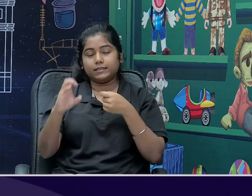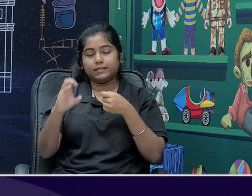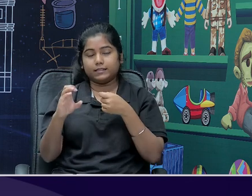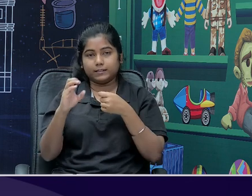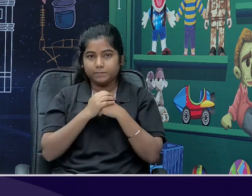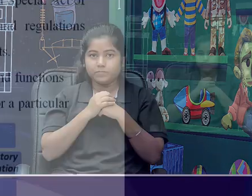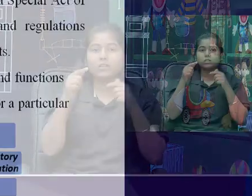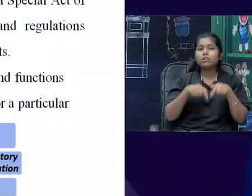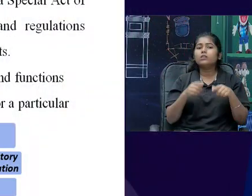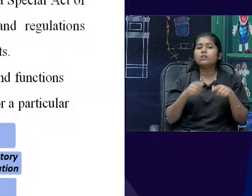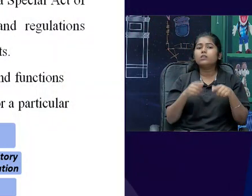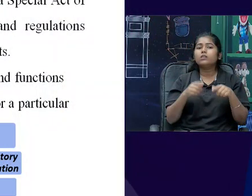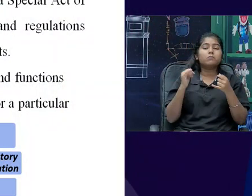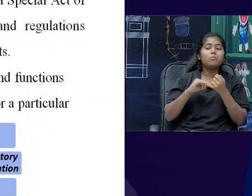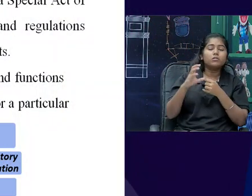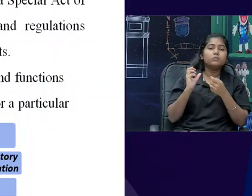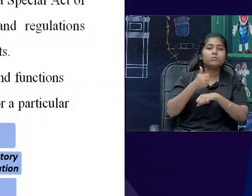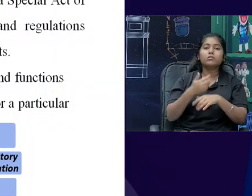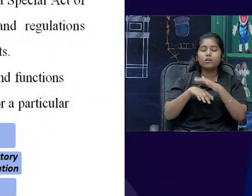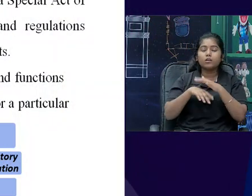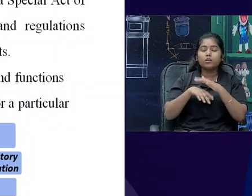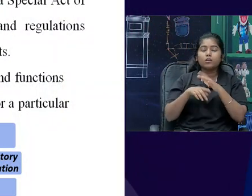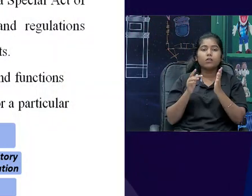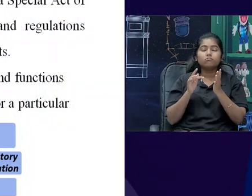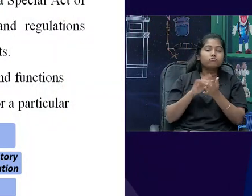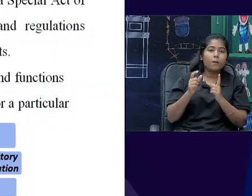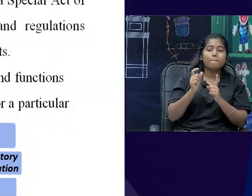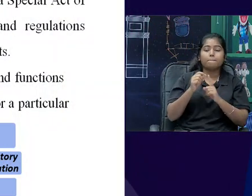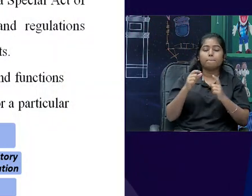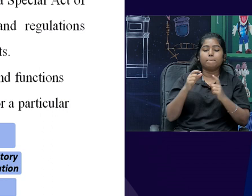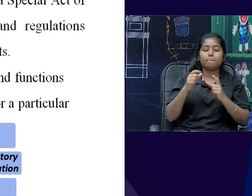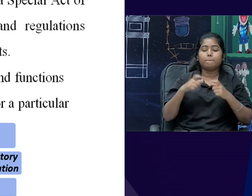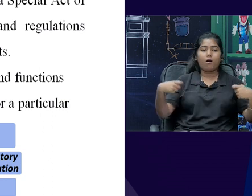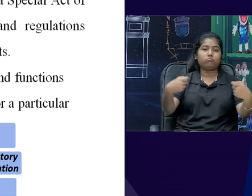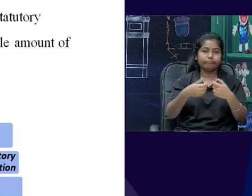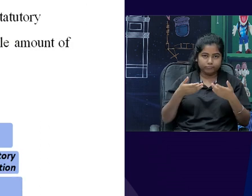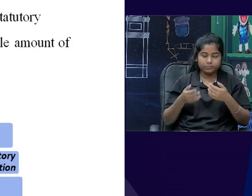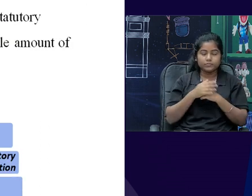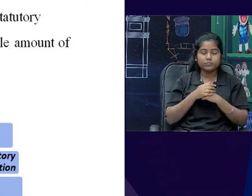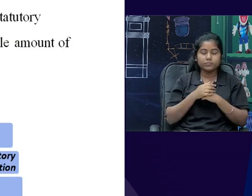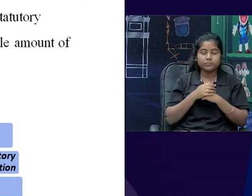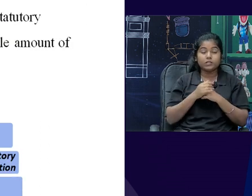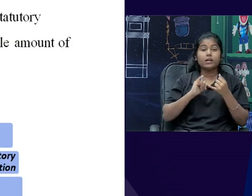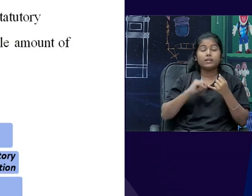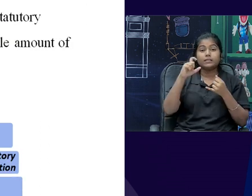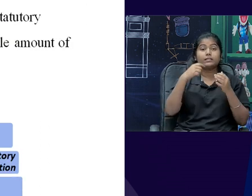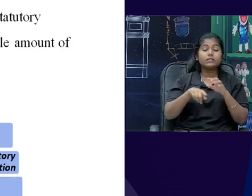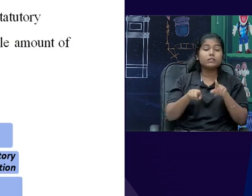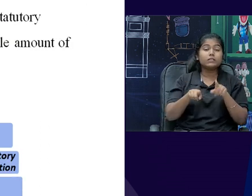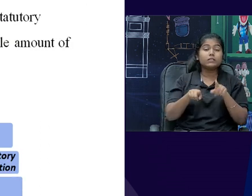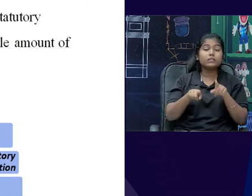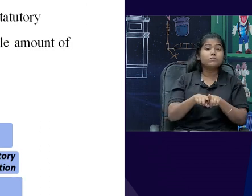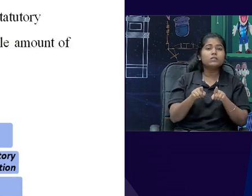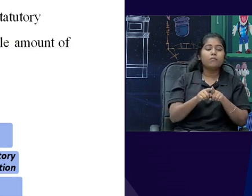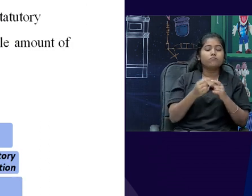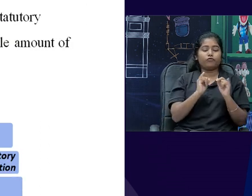parliament में बनते हैं, यह एक body corporate है, अब इसमें statutory corporation में autonomy है,